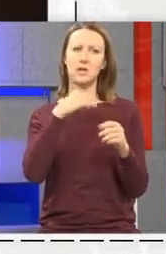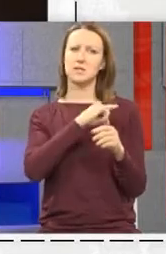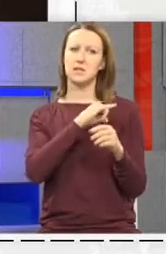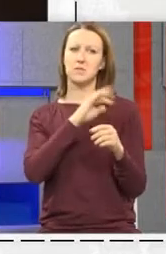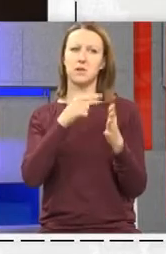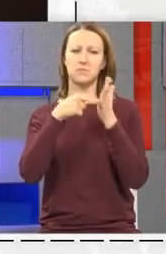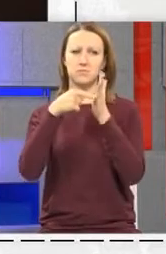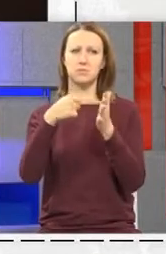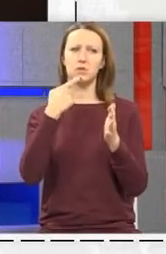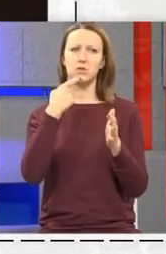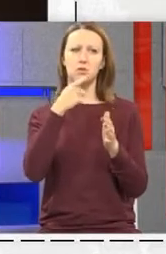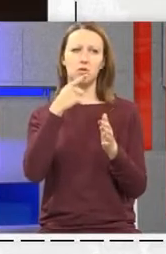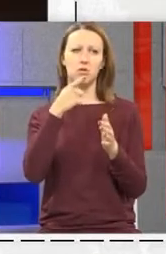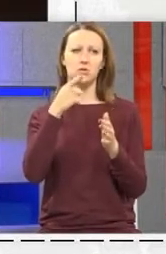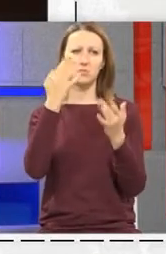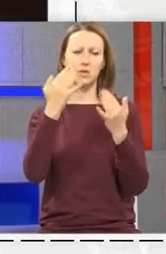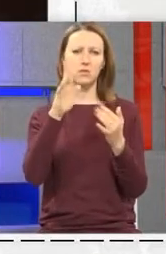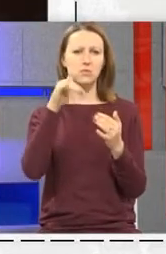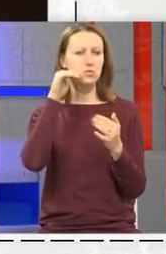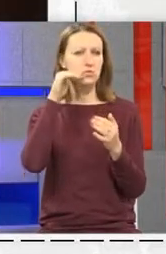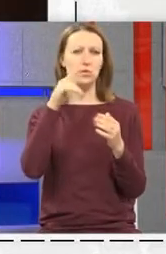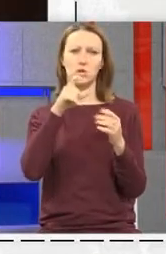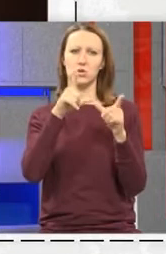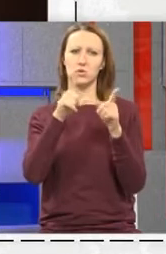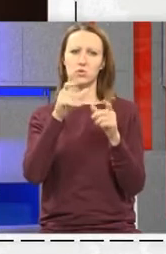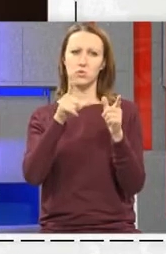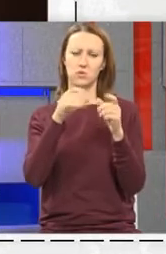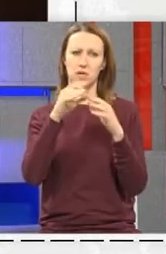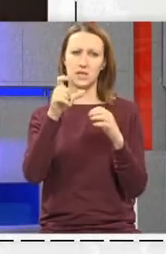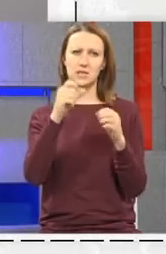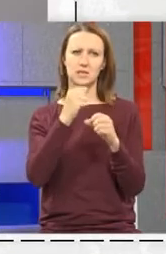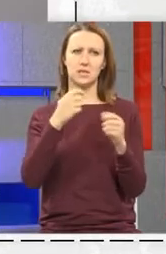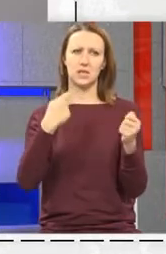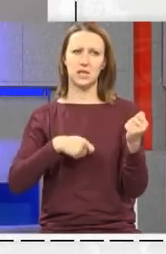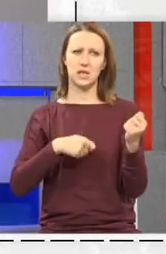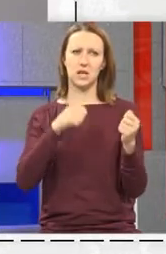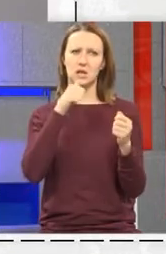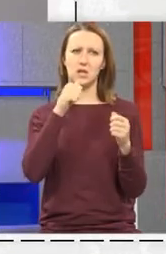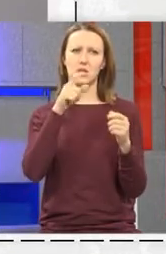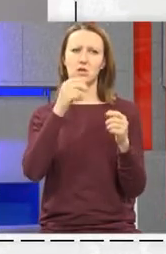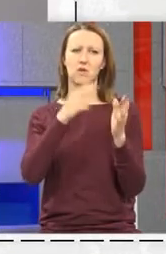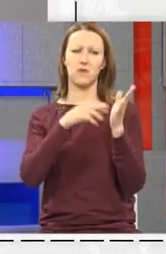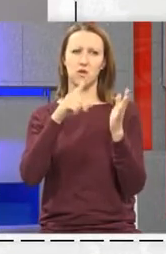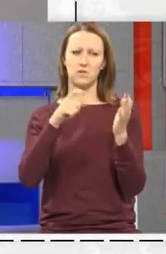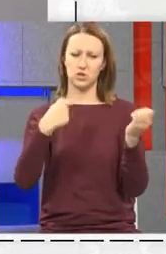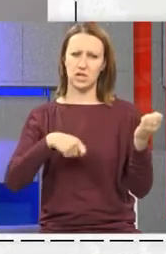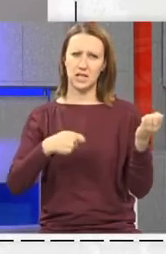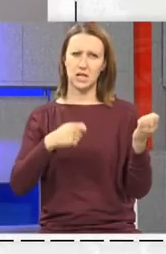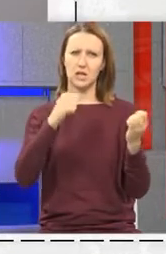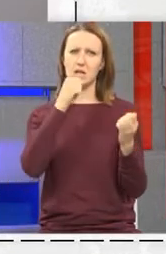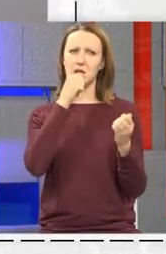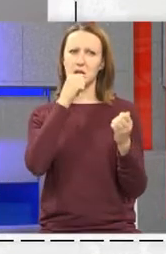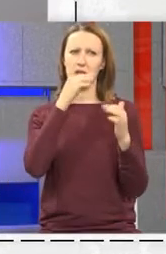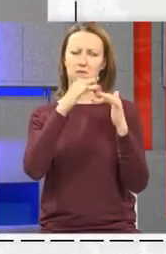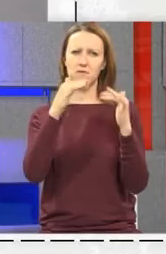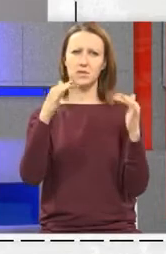zanima samo da nam predstaviš Koga ćemo na priliku čuti Marko Čuljat, gitara I Ognjen Jovanović, gitara I